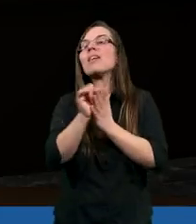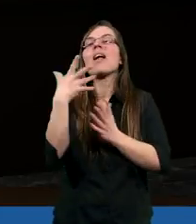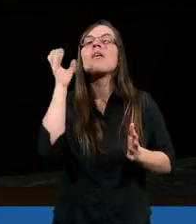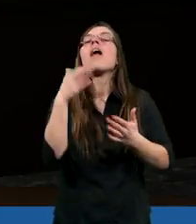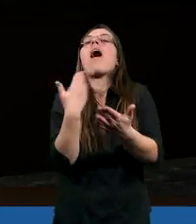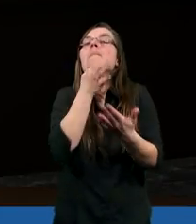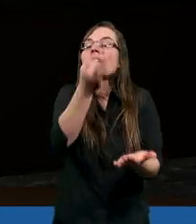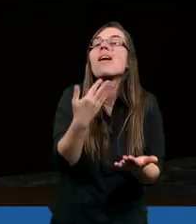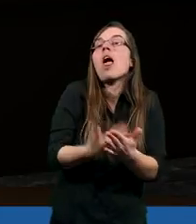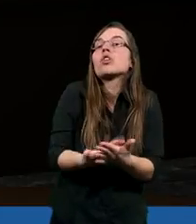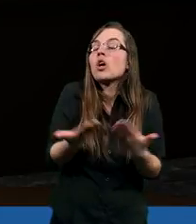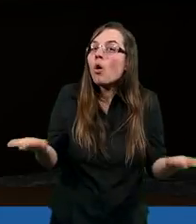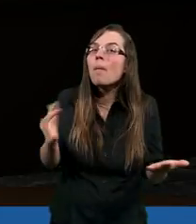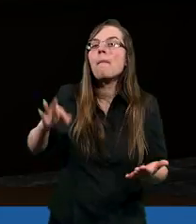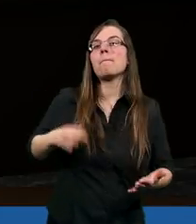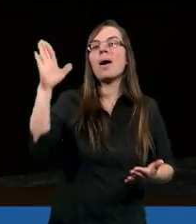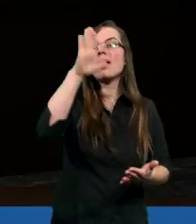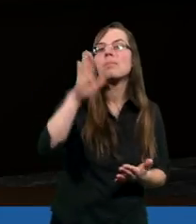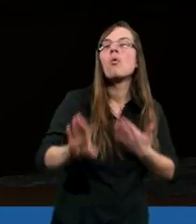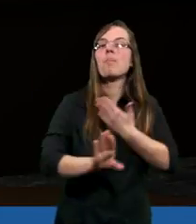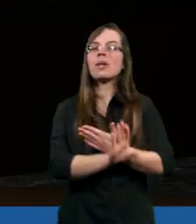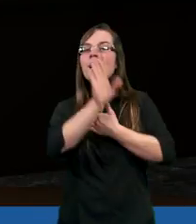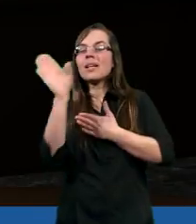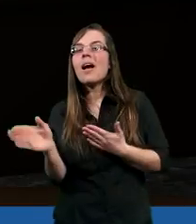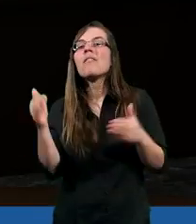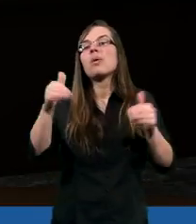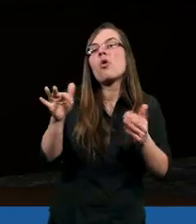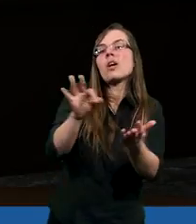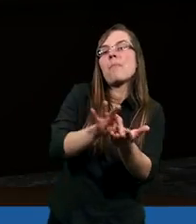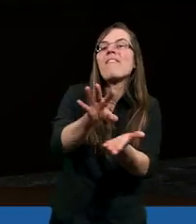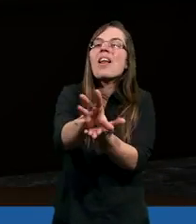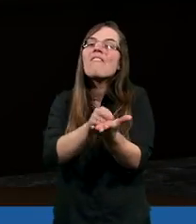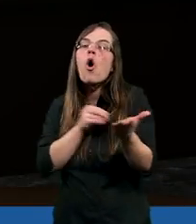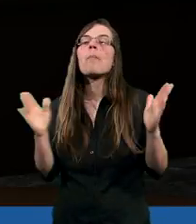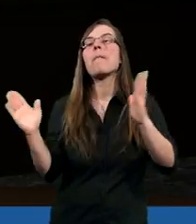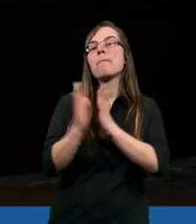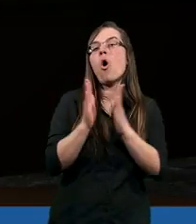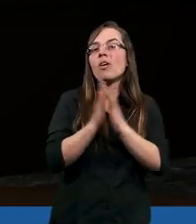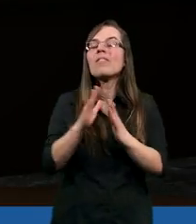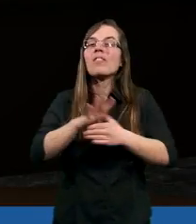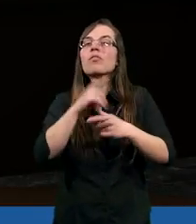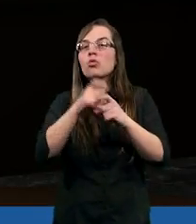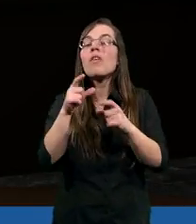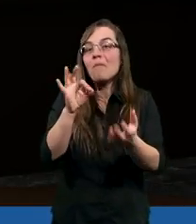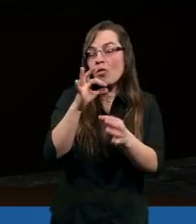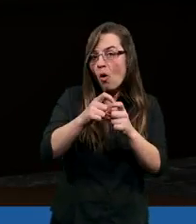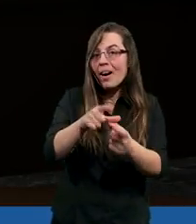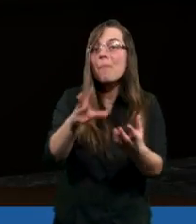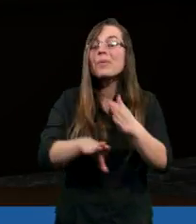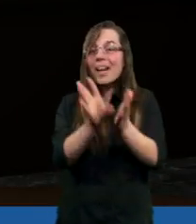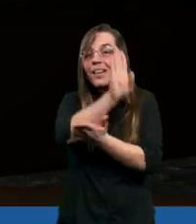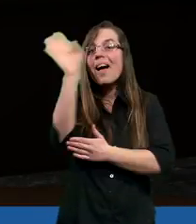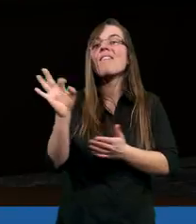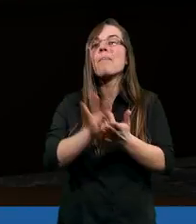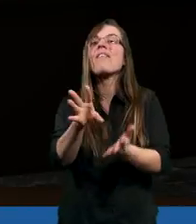dlaczego Pan Bóg przedstawia może pewne formy modlitwy, czy Słowo Boże nam przedstawia pewne formy